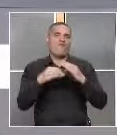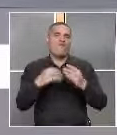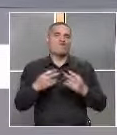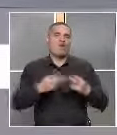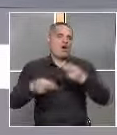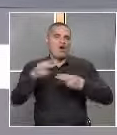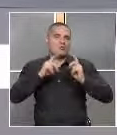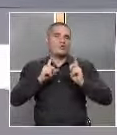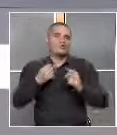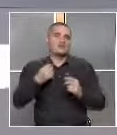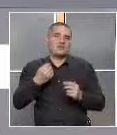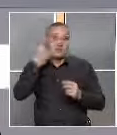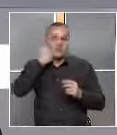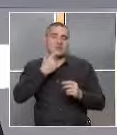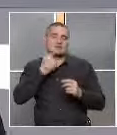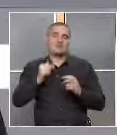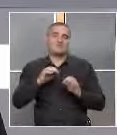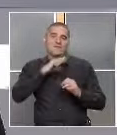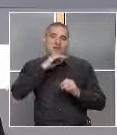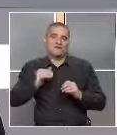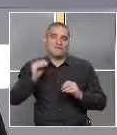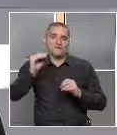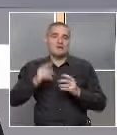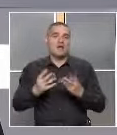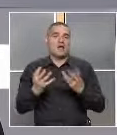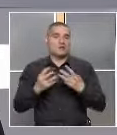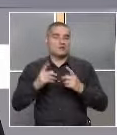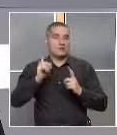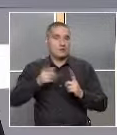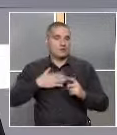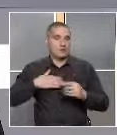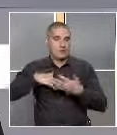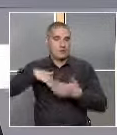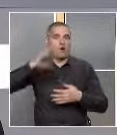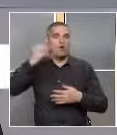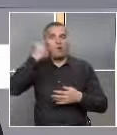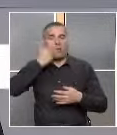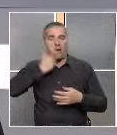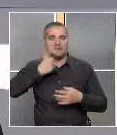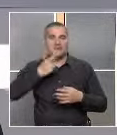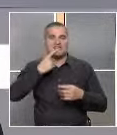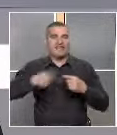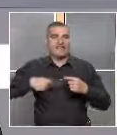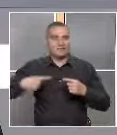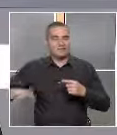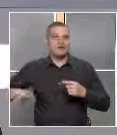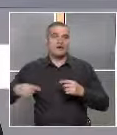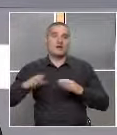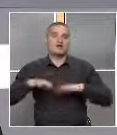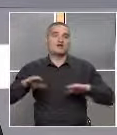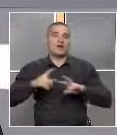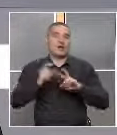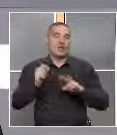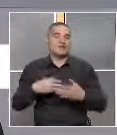подходящи за съответната възраст. Технологиите могат да бъдат много полезни за развитието на децата,